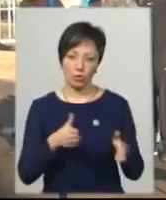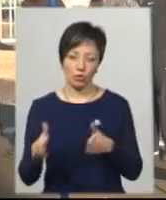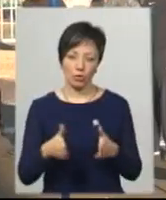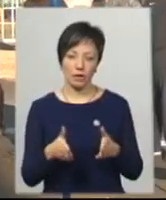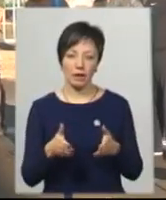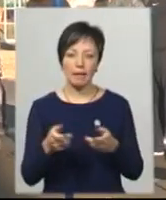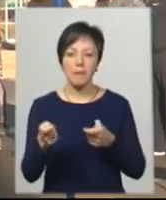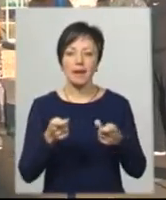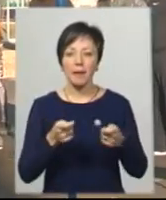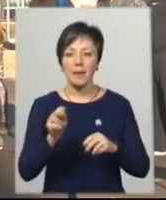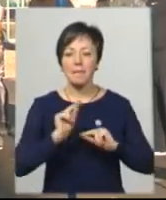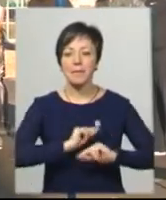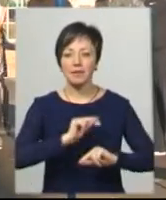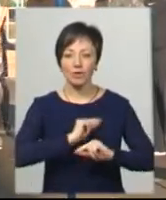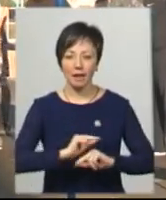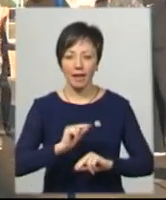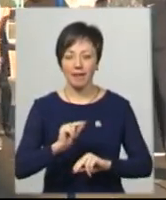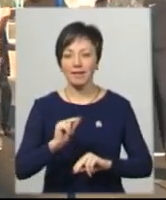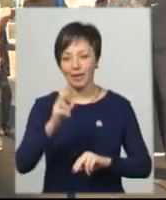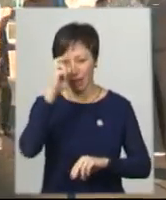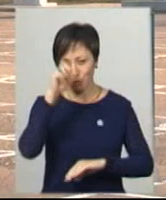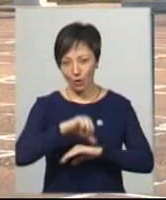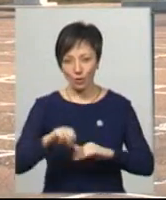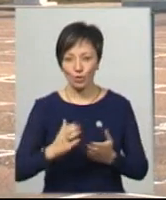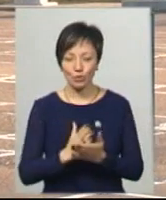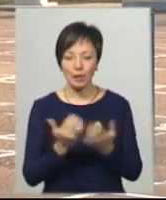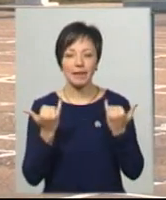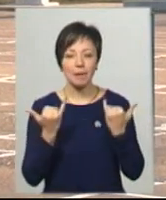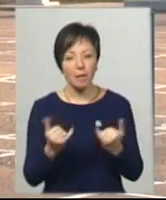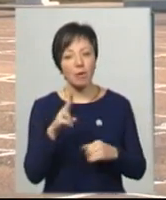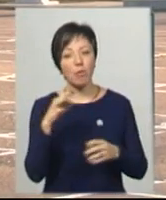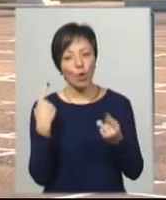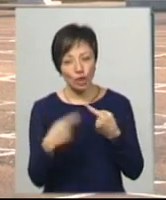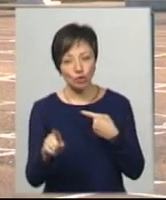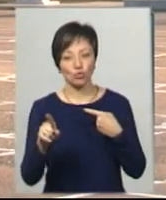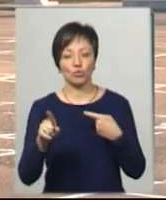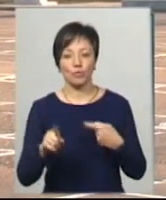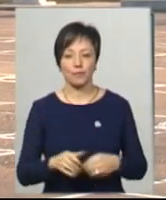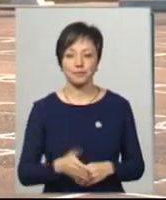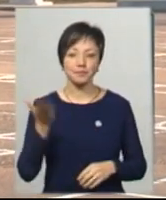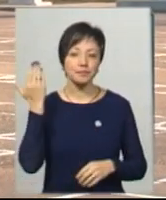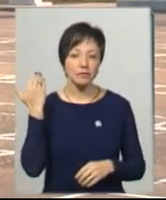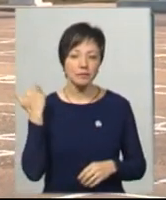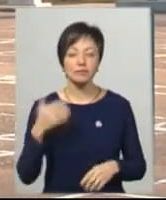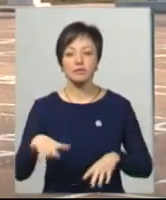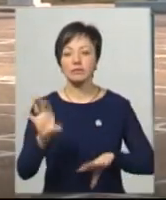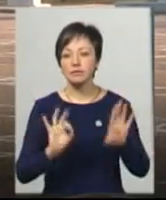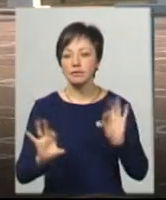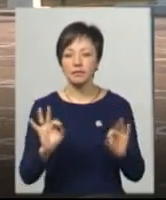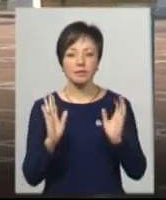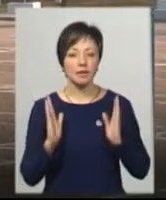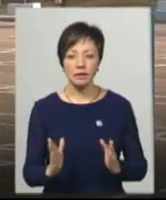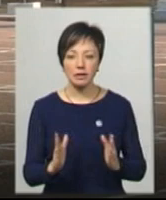Департаменту персоналу адміністрації Держприкордонслужби Олег Фігура. Тепер по-іншому. Раніше вибиралися тільки